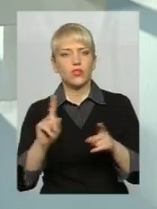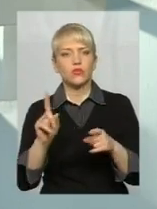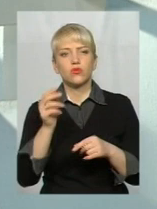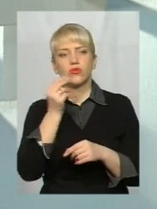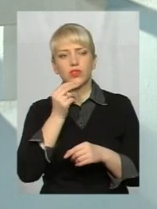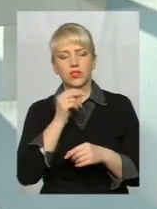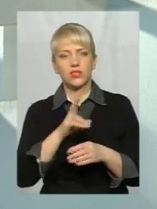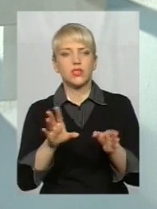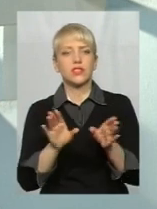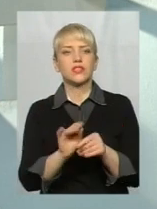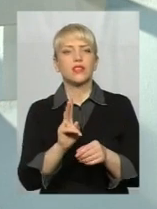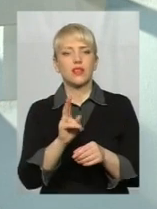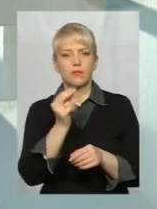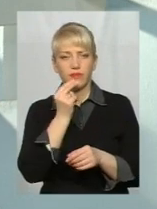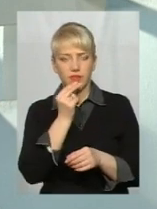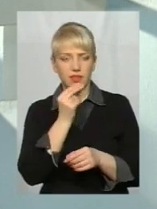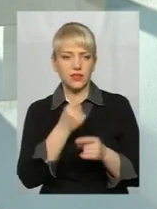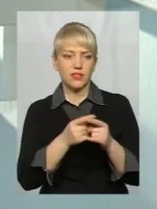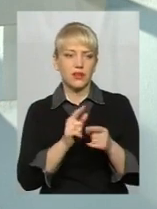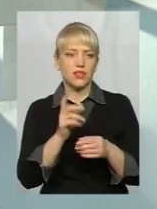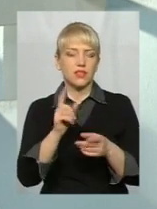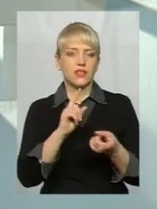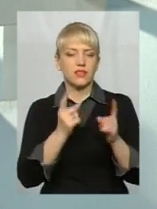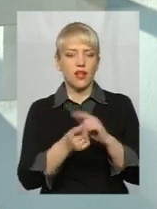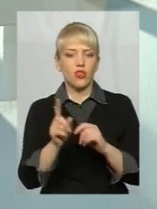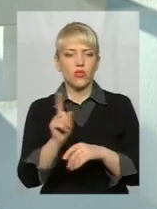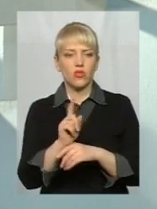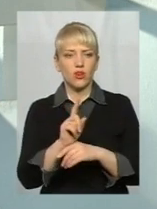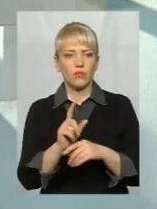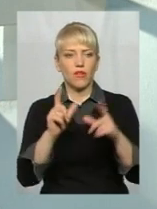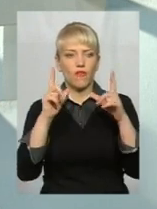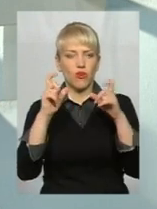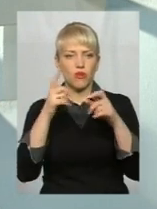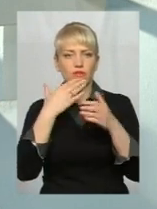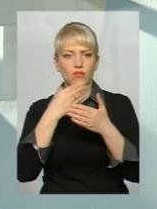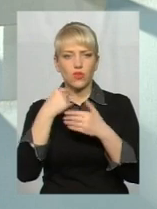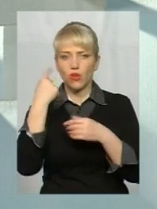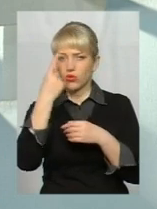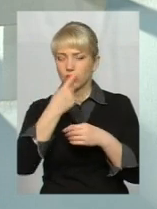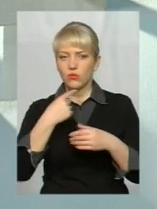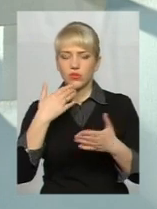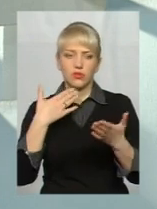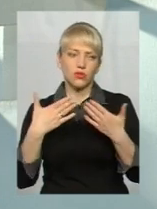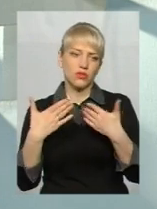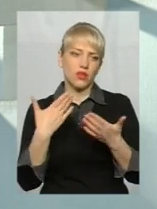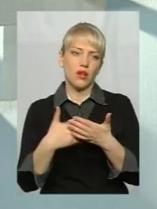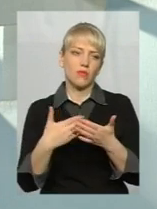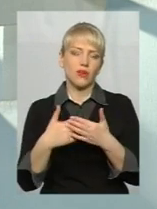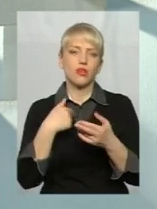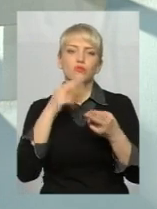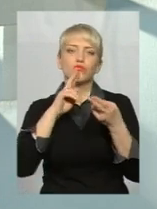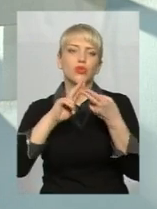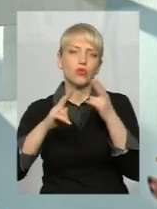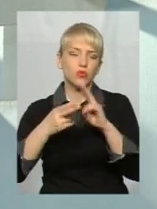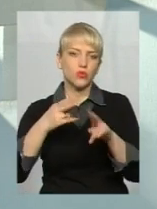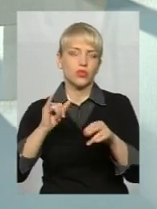робить. Стало нормально, на жаль, фотографувати свої особисті стосунки. Наприклад, там, я цілуюсь,